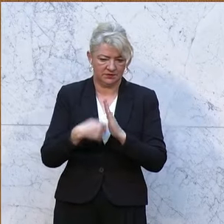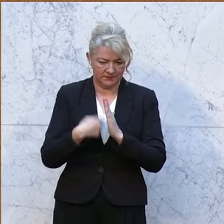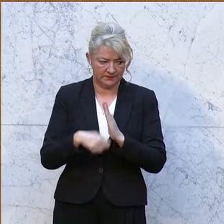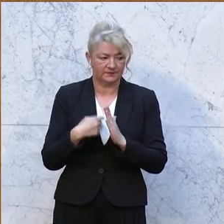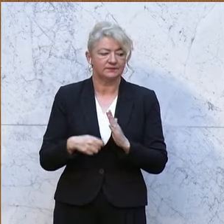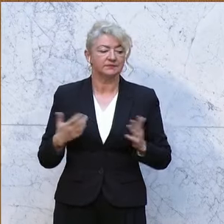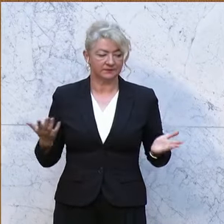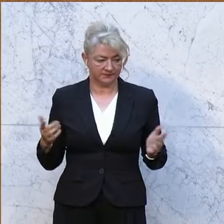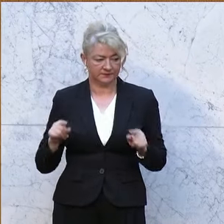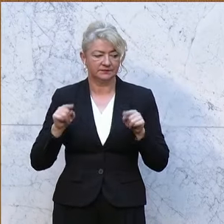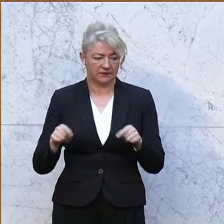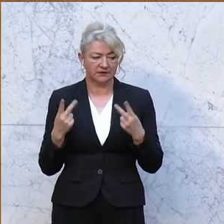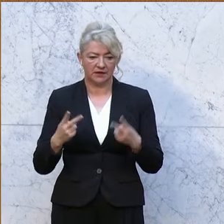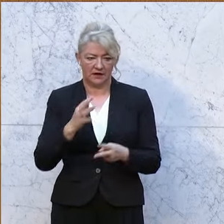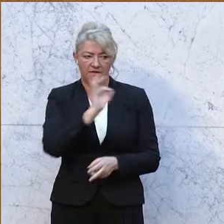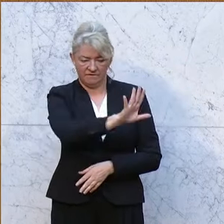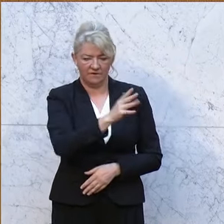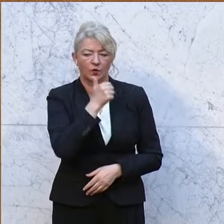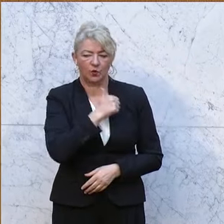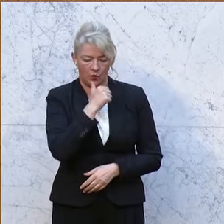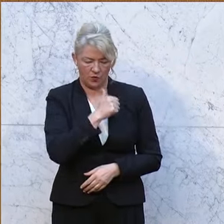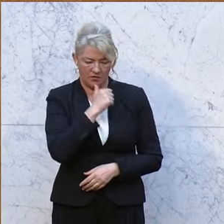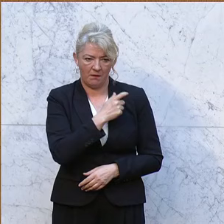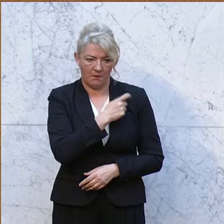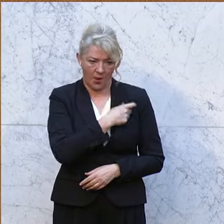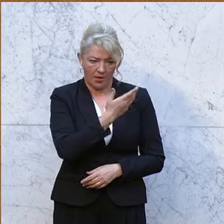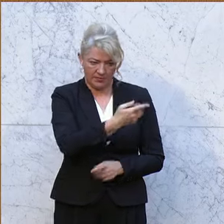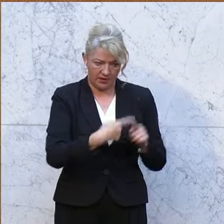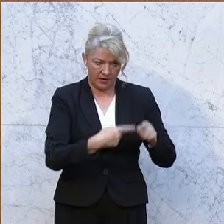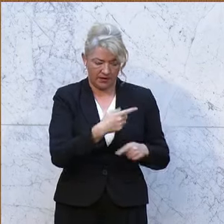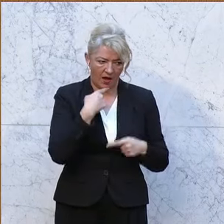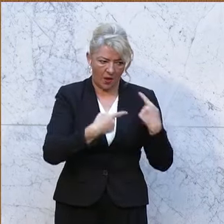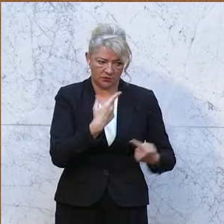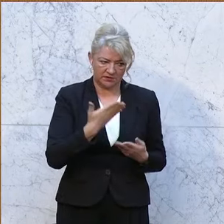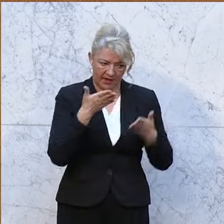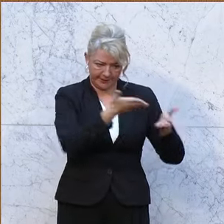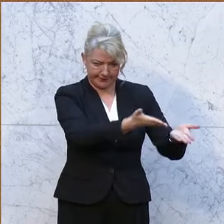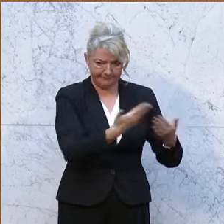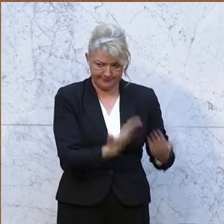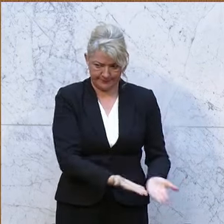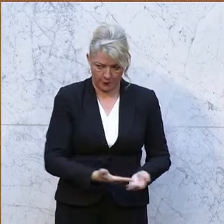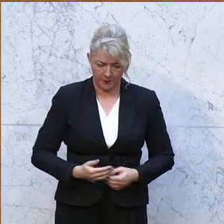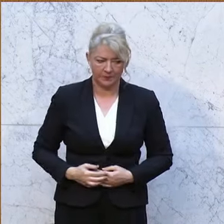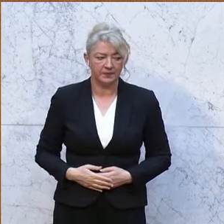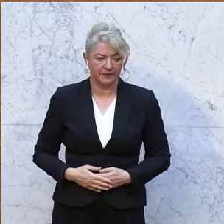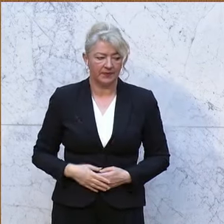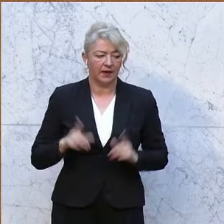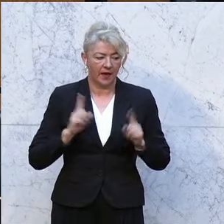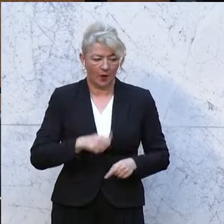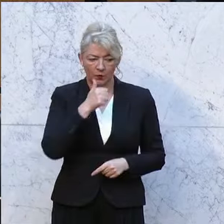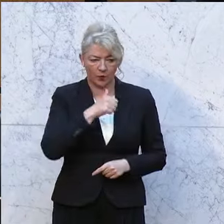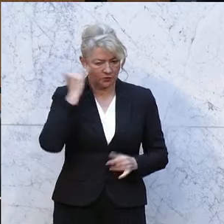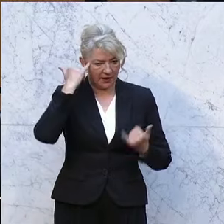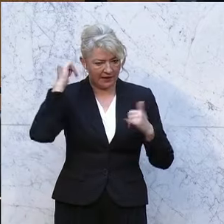das gilt für die grüne Politik, für die Aussagen grüner Politiker, aber auch die grüne